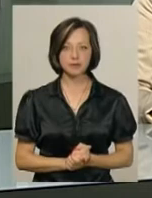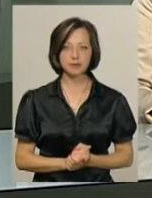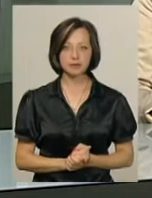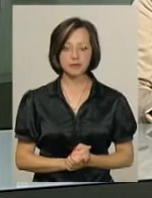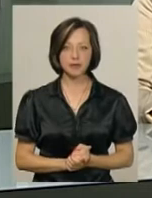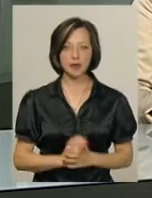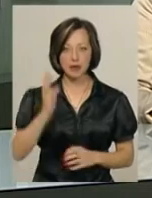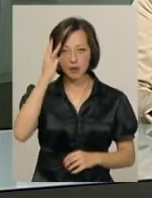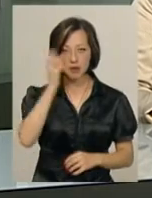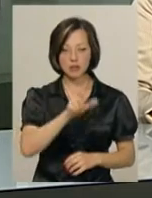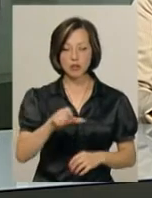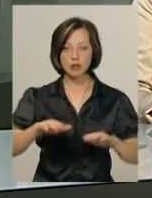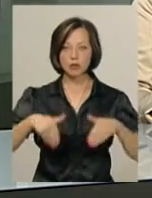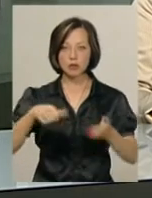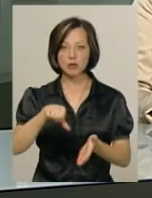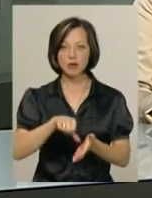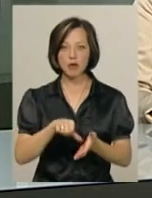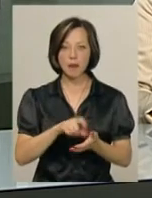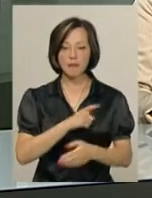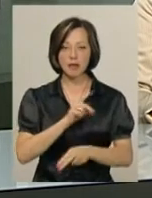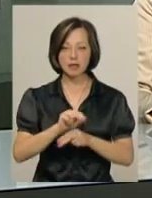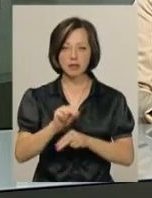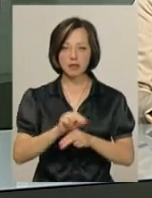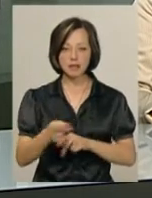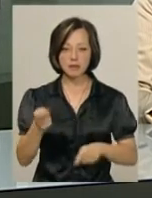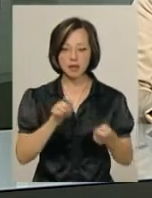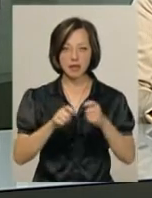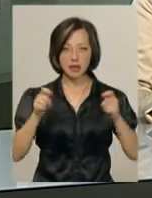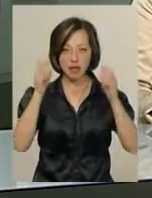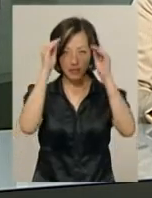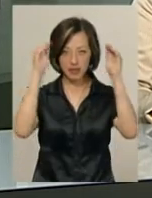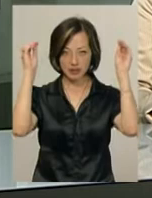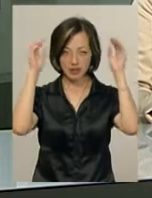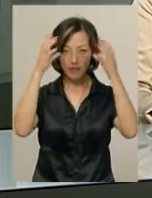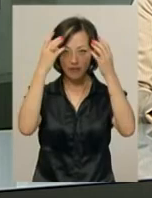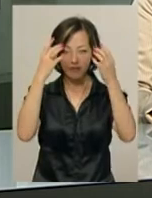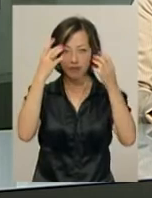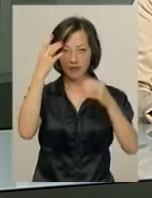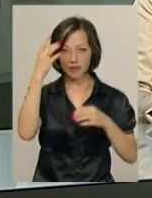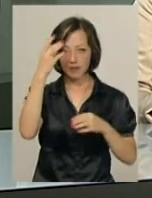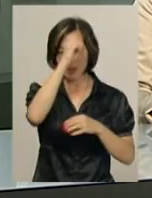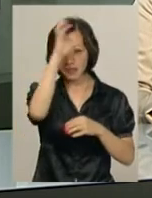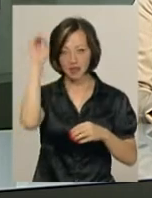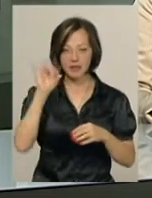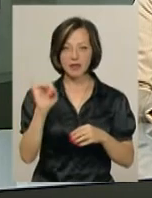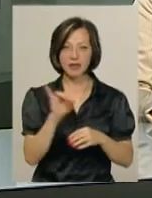Хмельничанам пропонують взяти участь у майстер-класах сплетіння вінків і відвідати вечірку в етностилі.